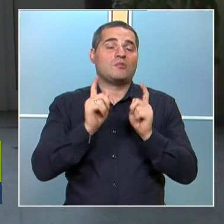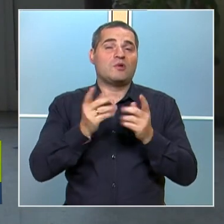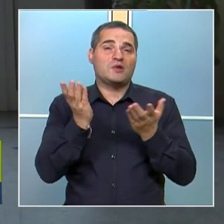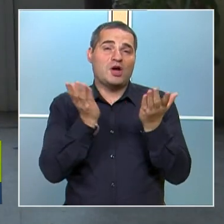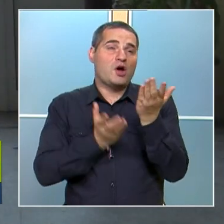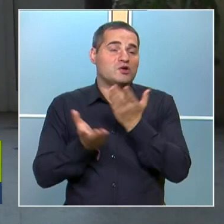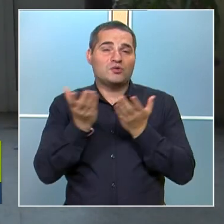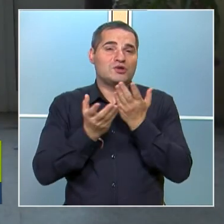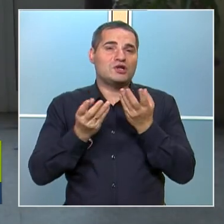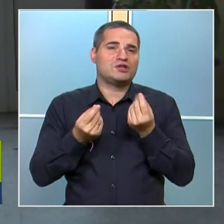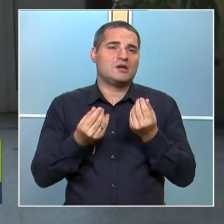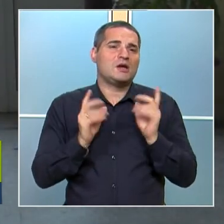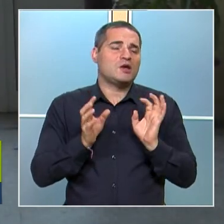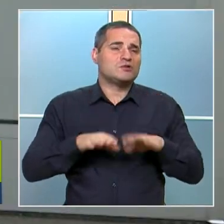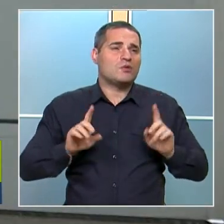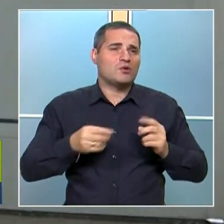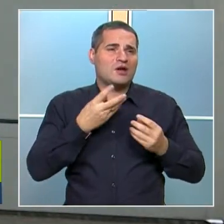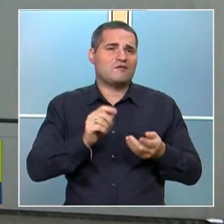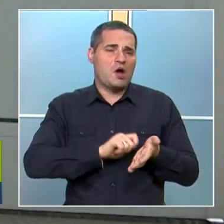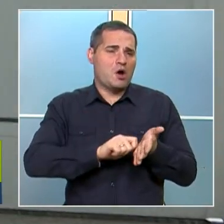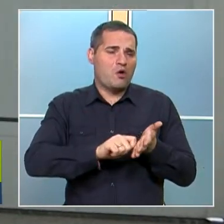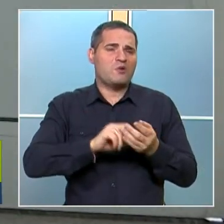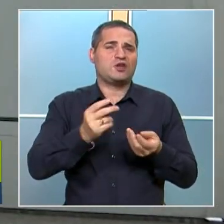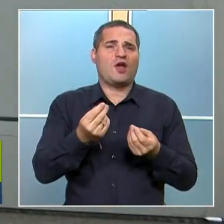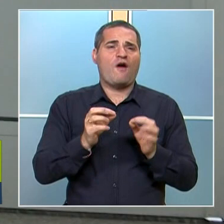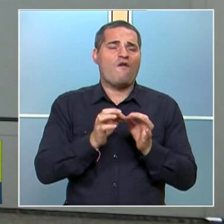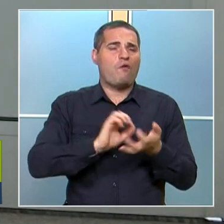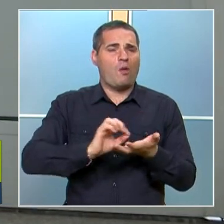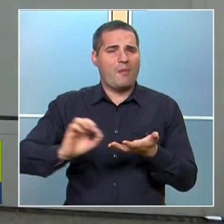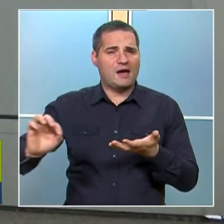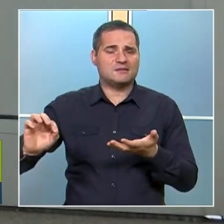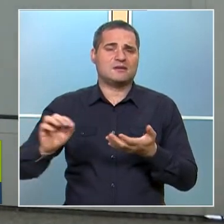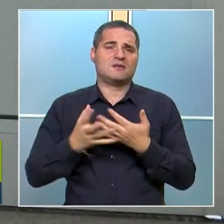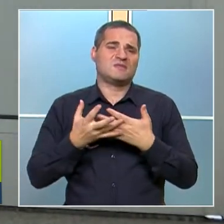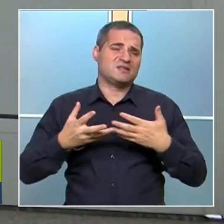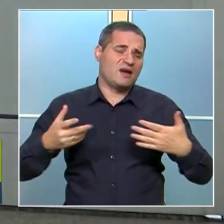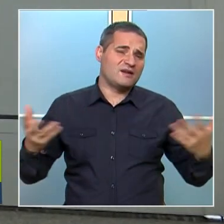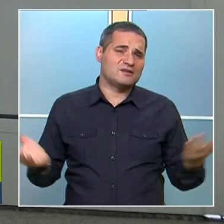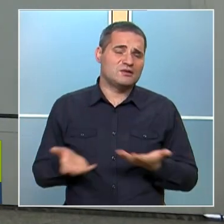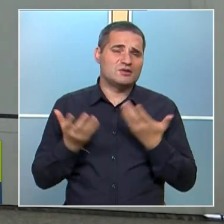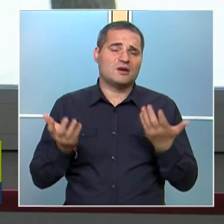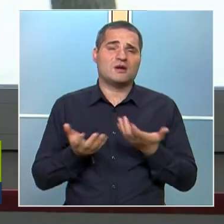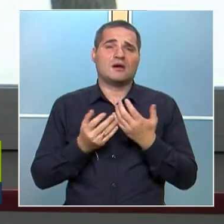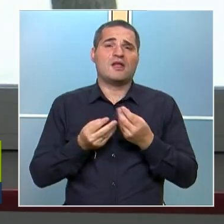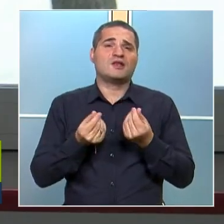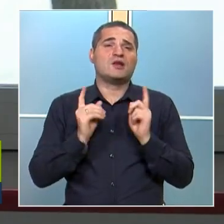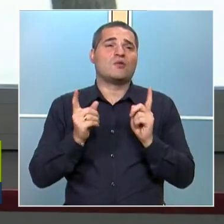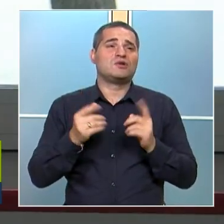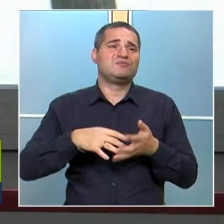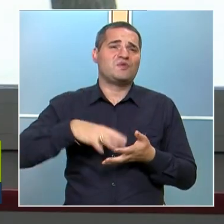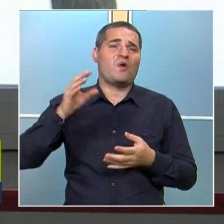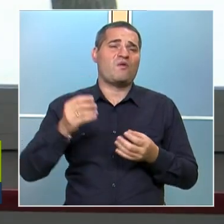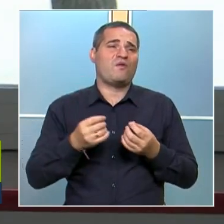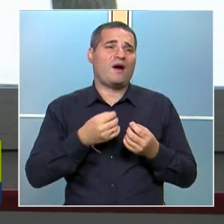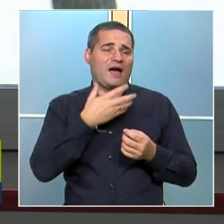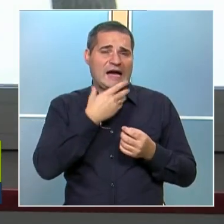Или нещо, което детето харесва. Гумички, фулмастри. Има вече най-различни неща, които са толкова